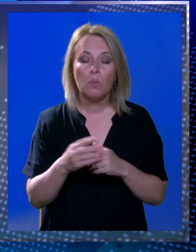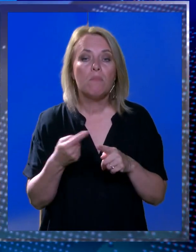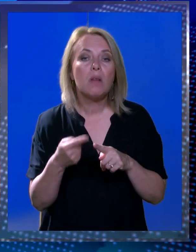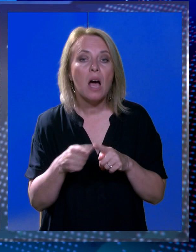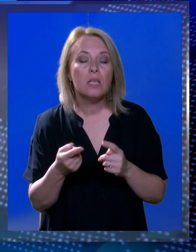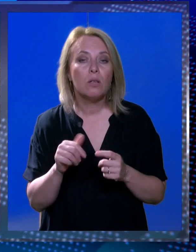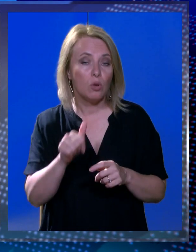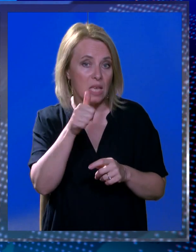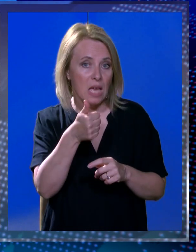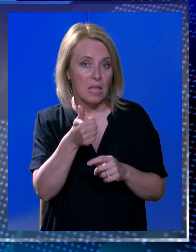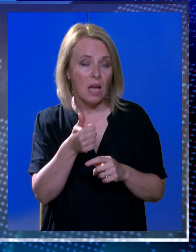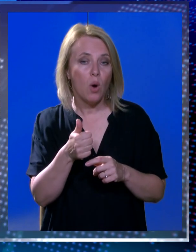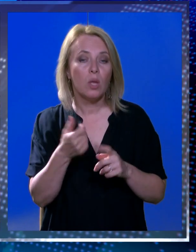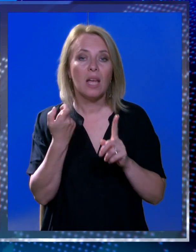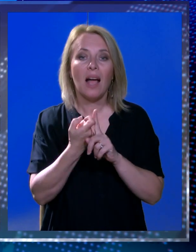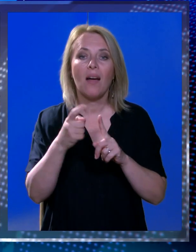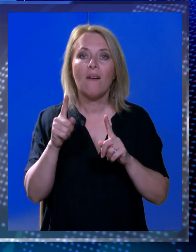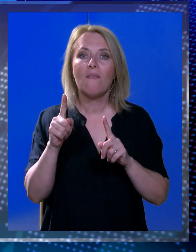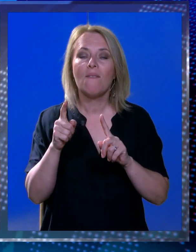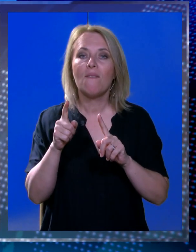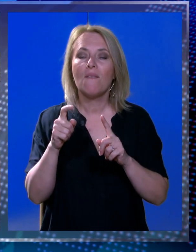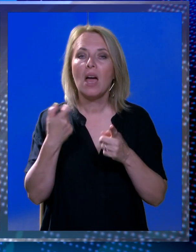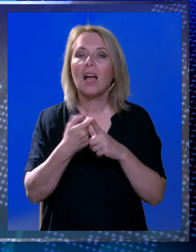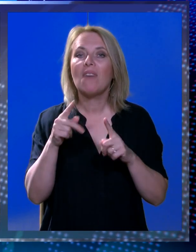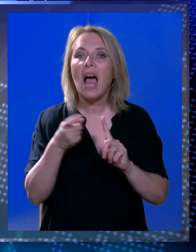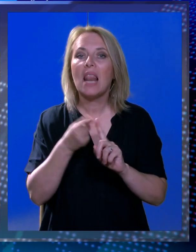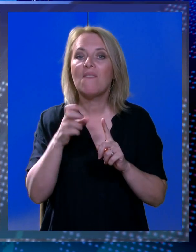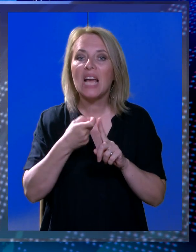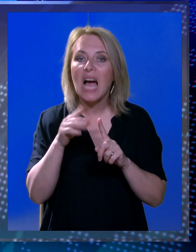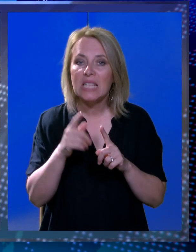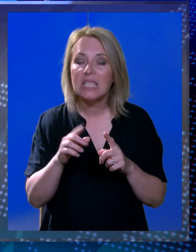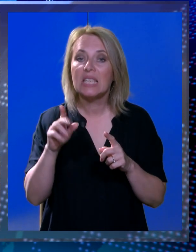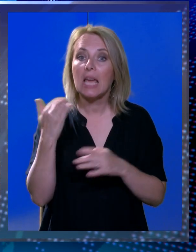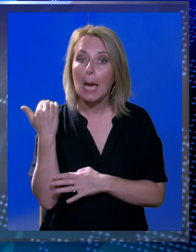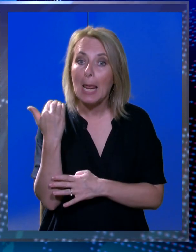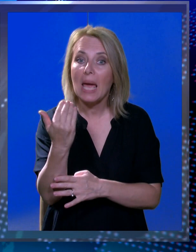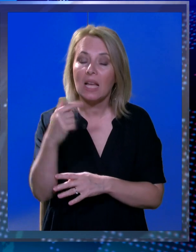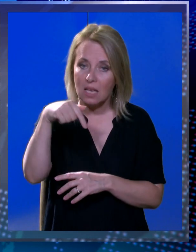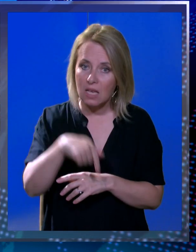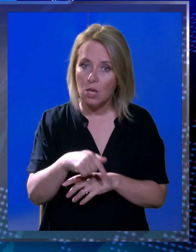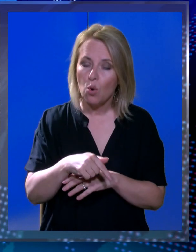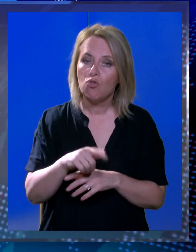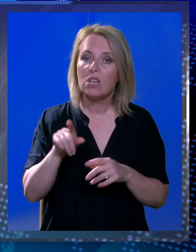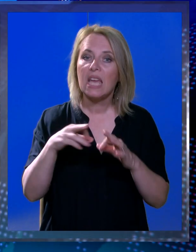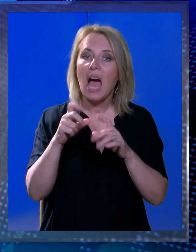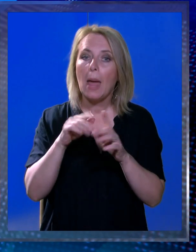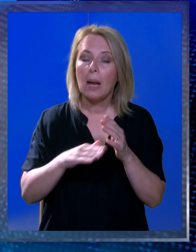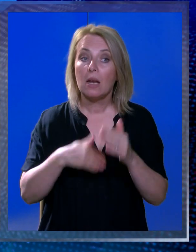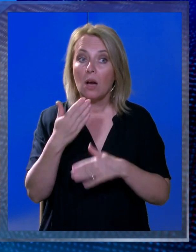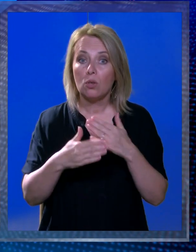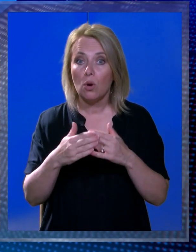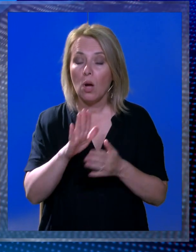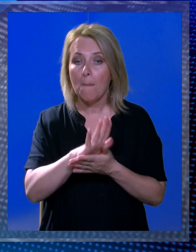razloga što je jedna od kvalifikacijskih regata za Južni Jadran nakon